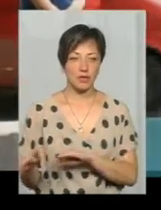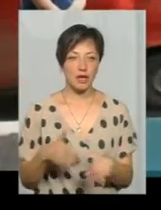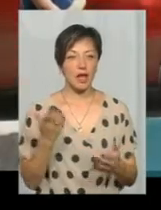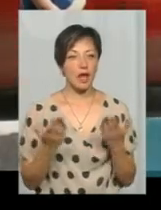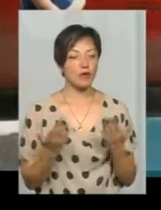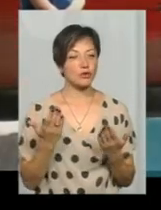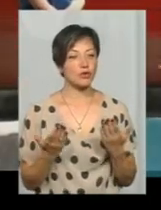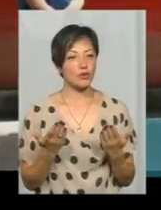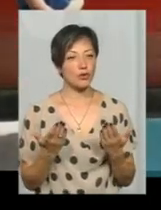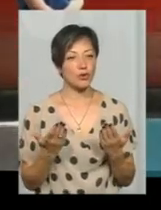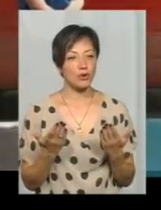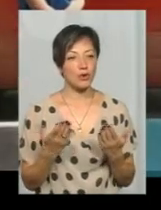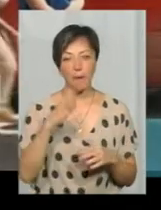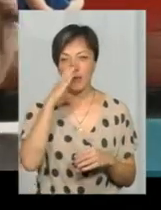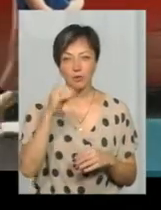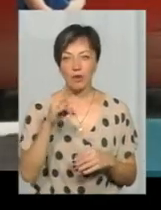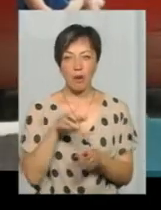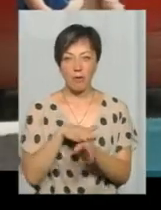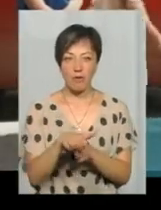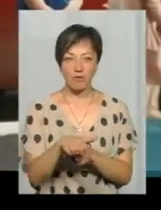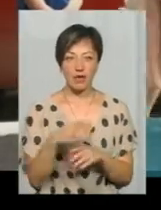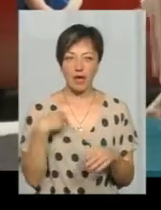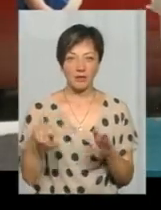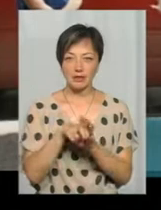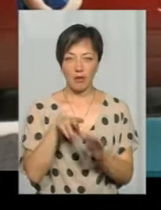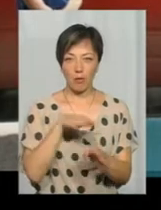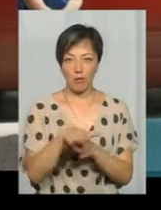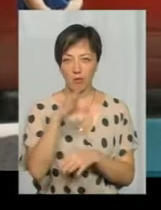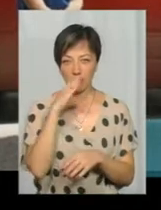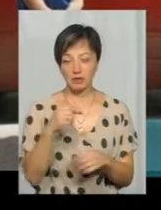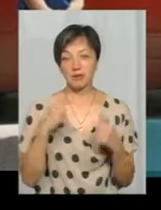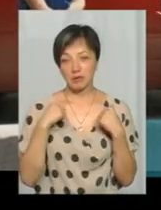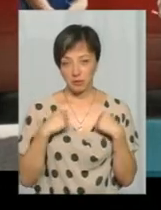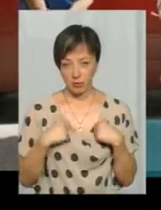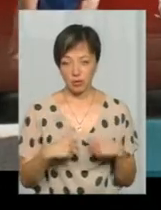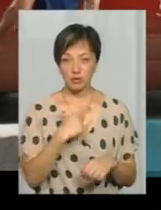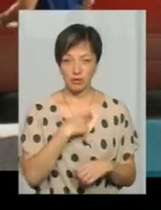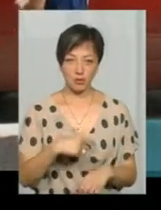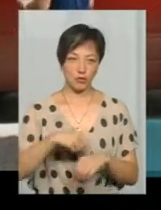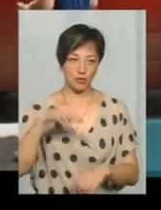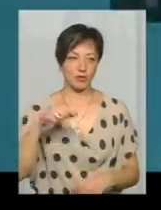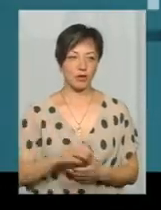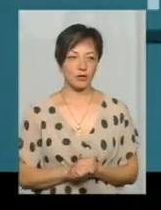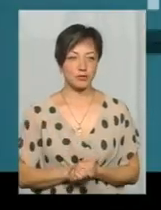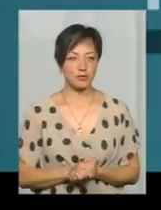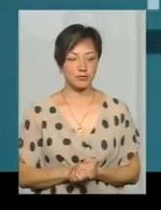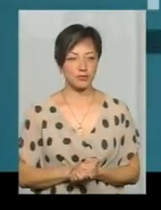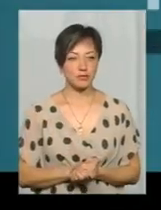маршрутка не повна, я не сідаю в повній маршрутці, я себе досить добре почуваю.